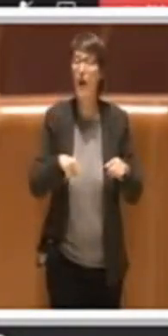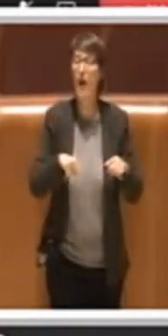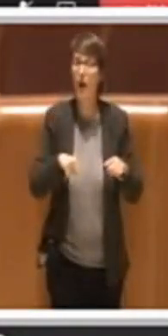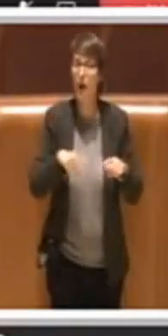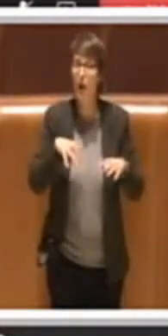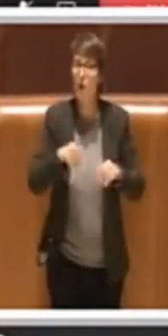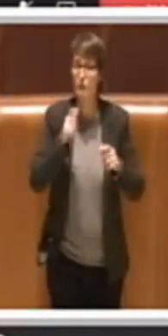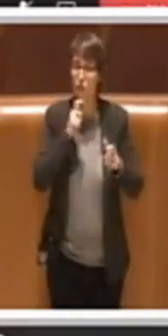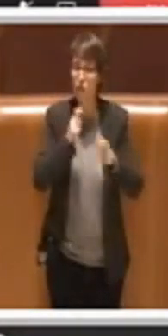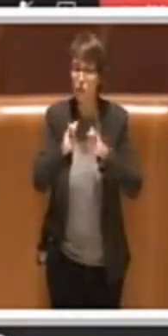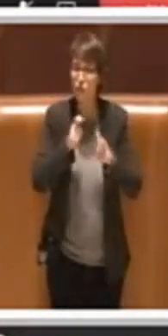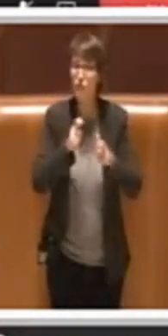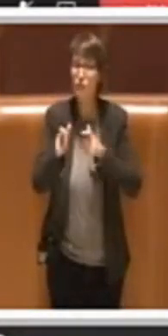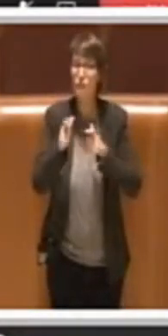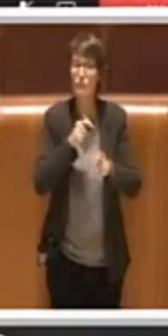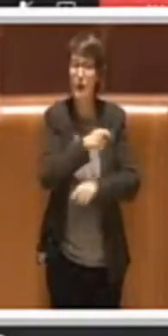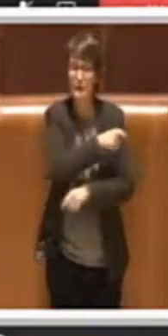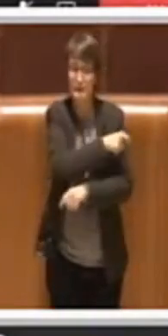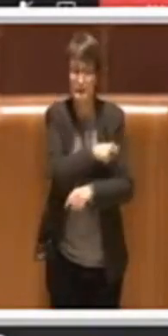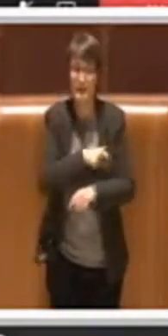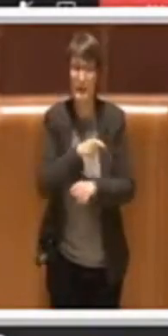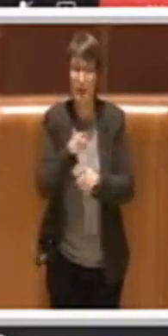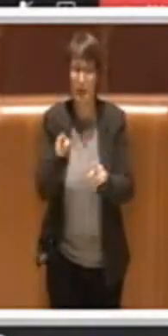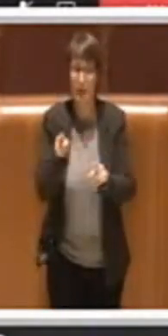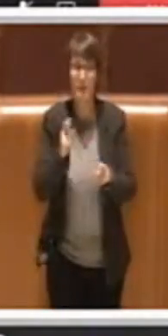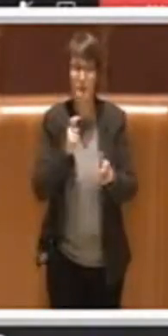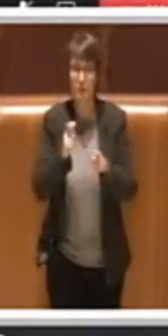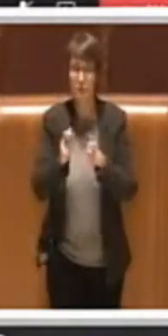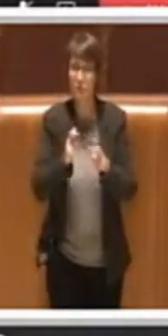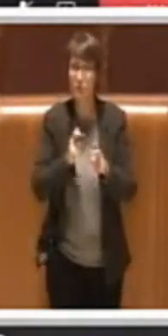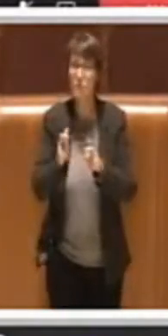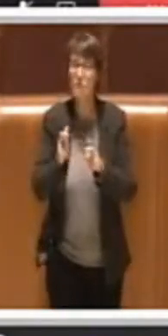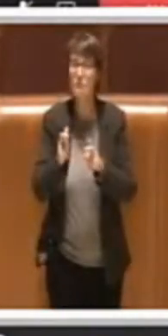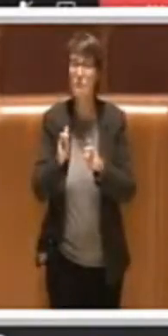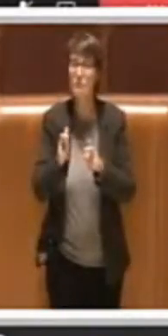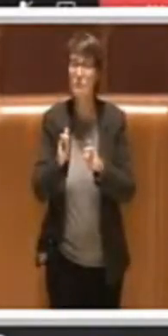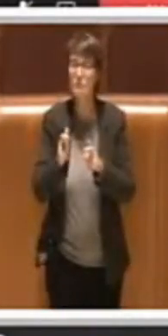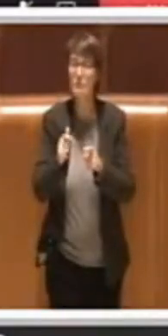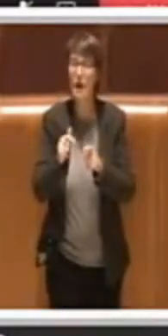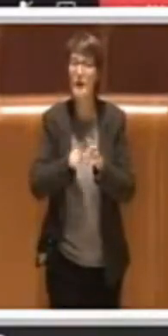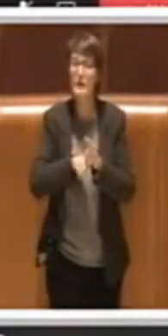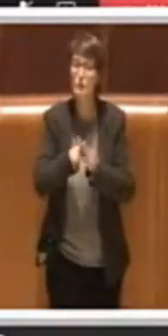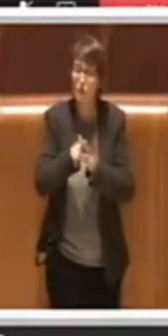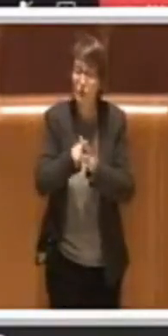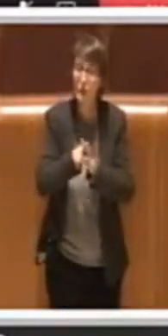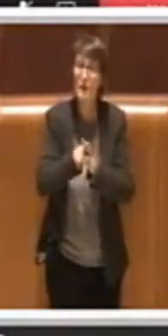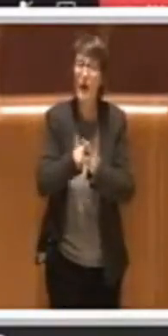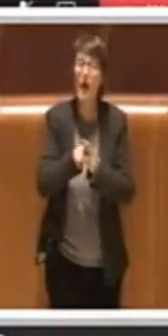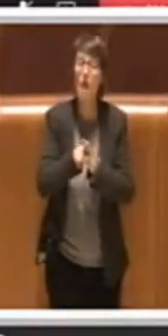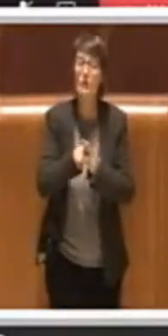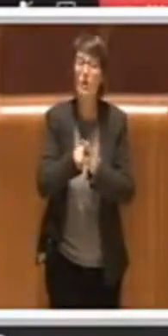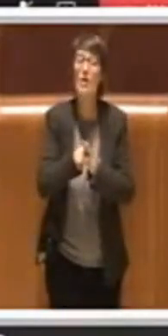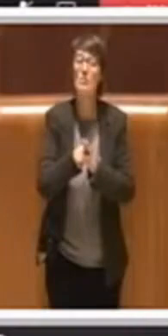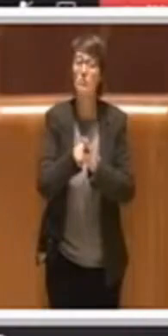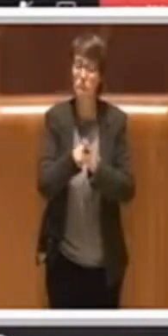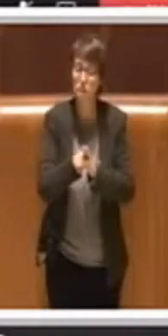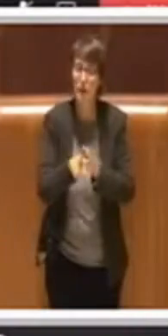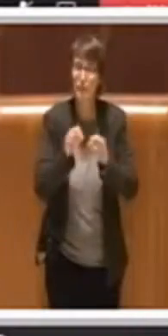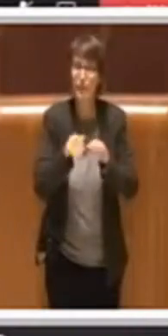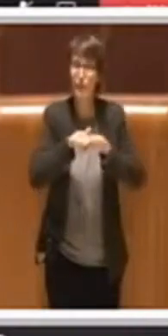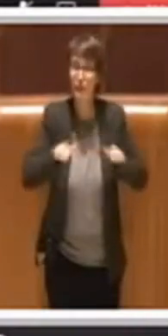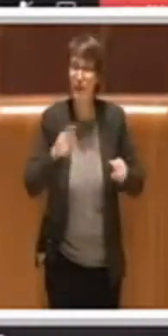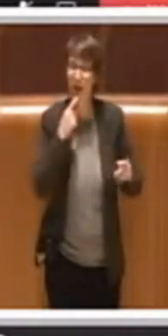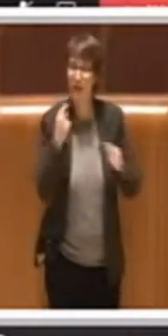con i sindacati che poi ha portato anche a dei tavoli di concertazione su